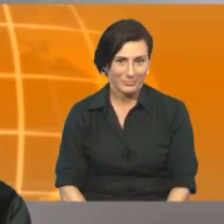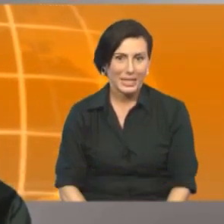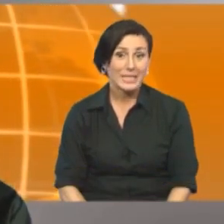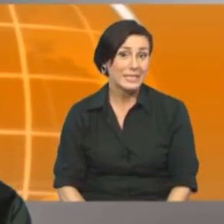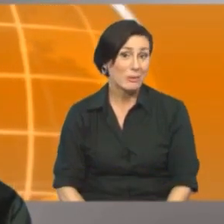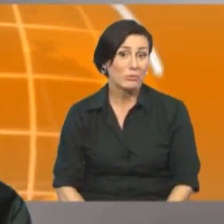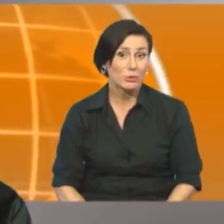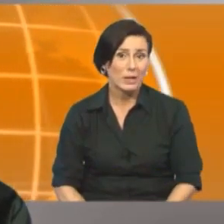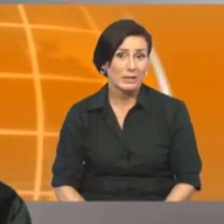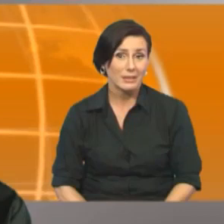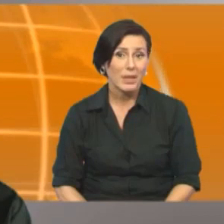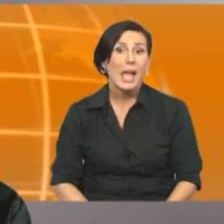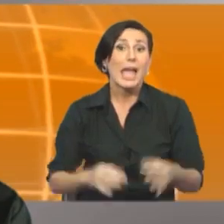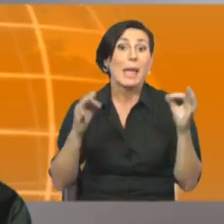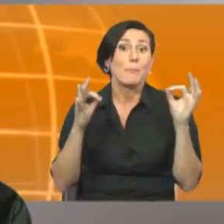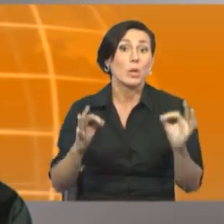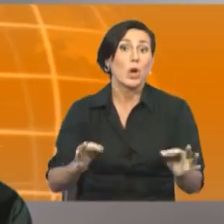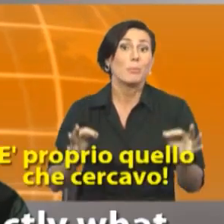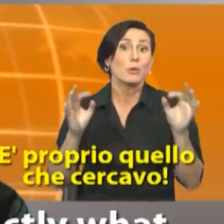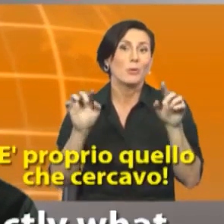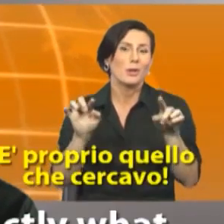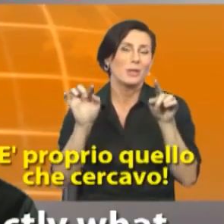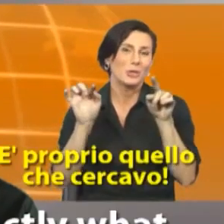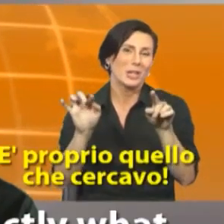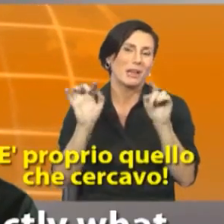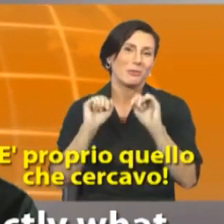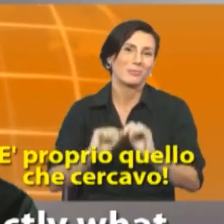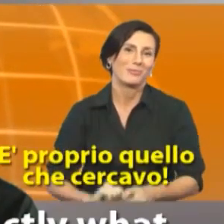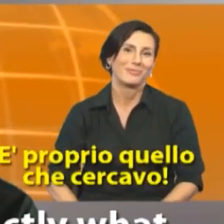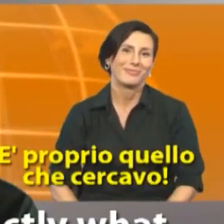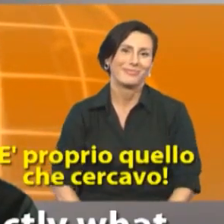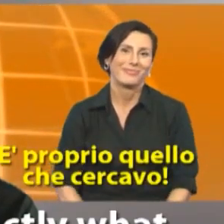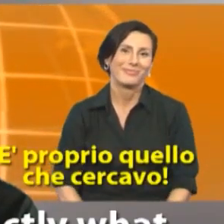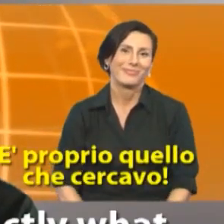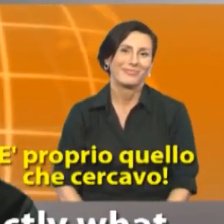e se siamo fortunati è proprio quello che cercavo